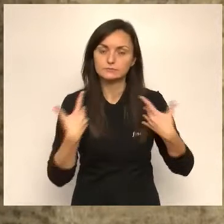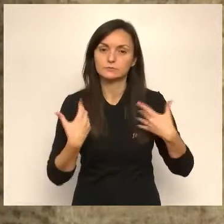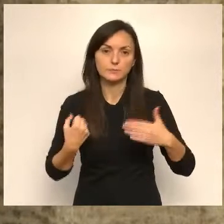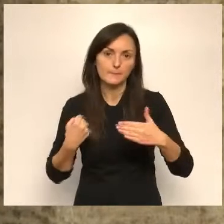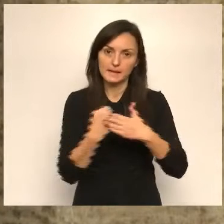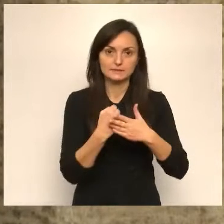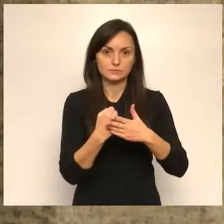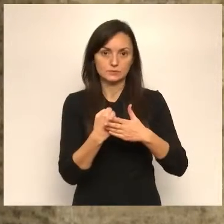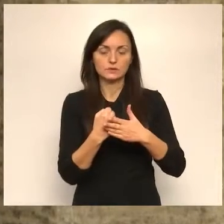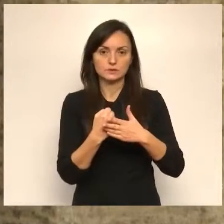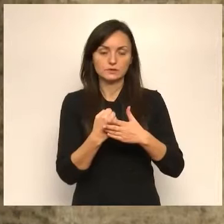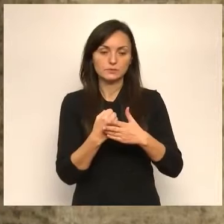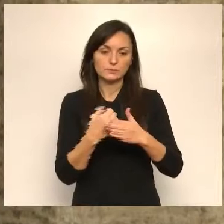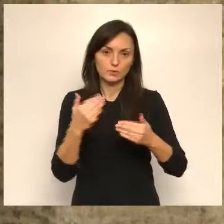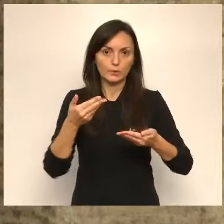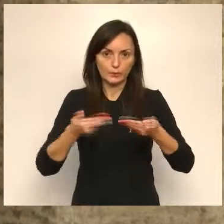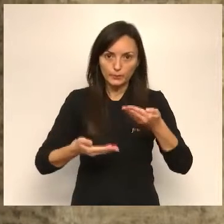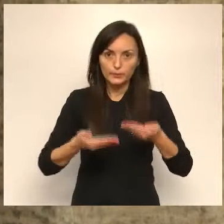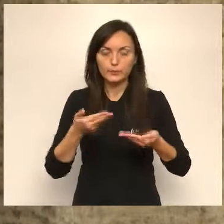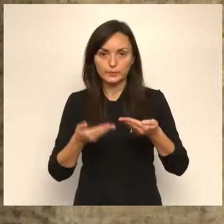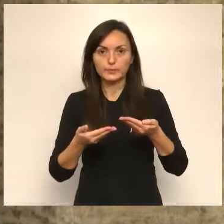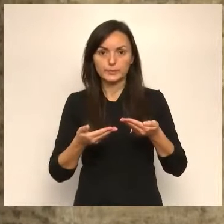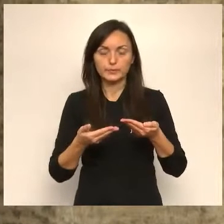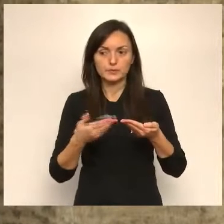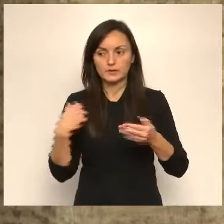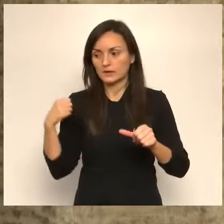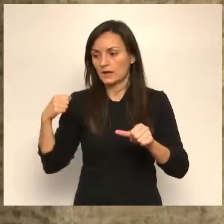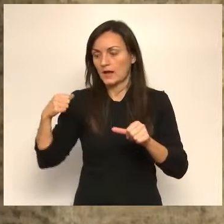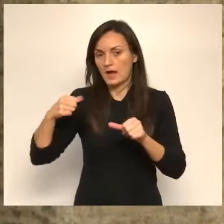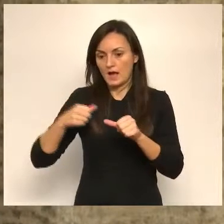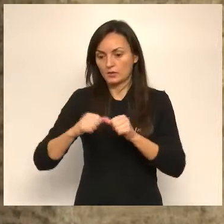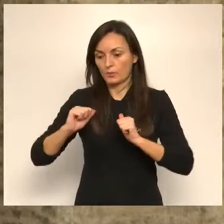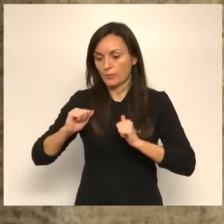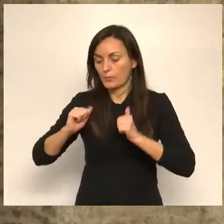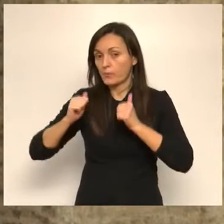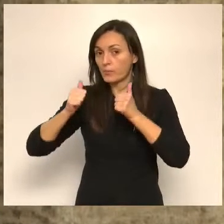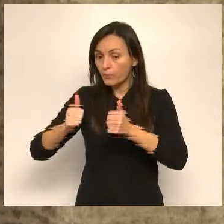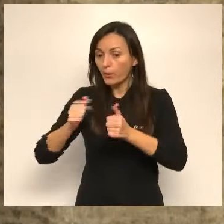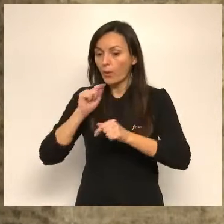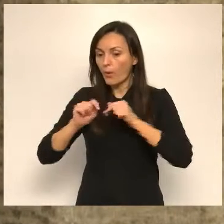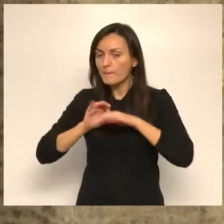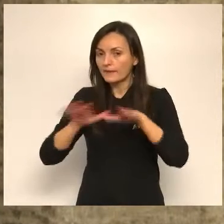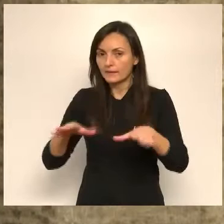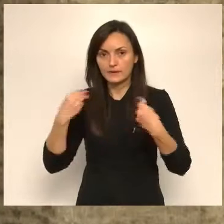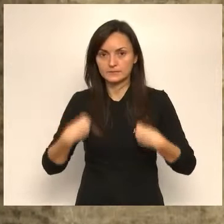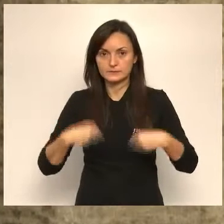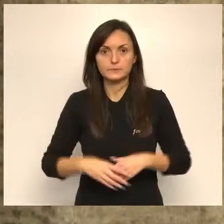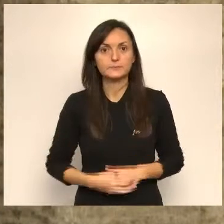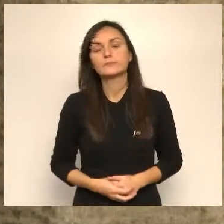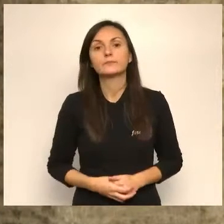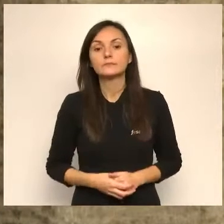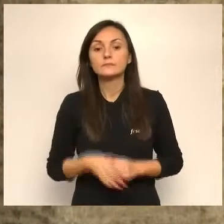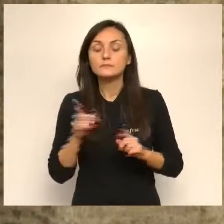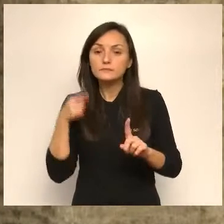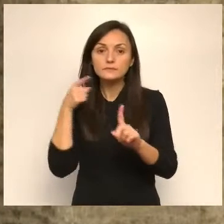i proporcionalitat que hem fet des de l'inici de la pandèmia. I en aquest